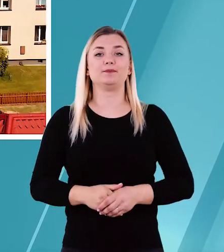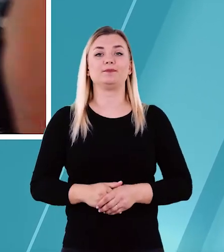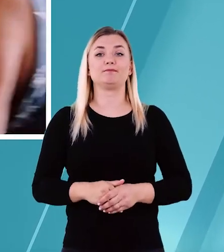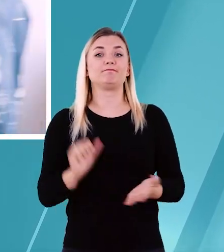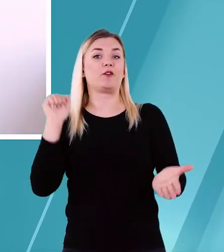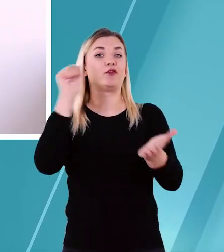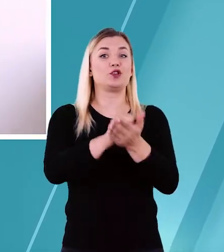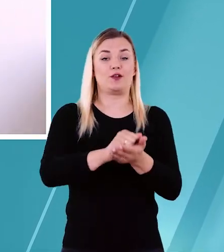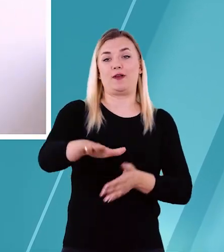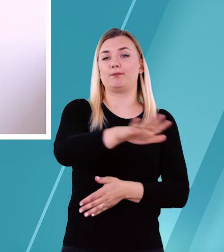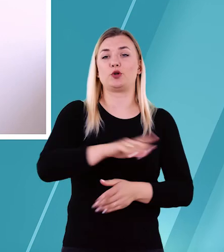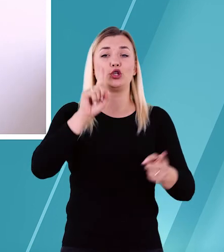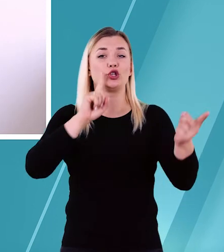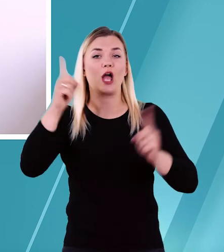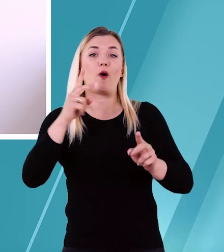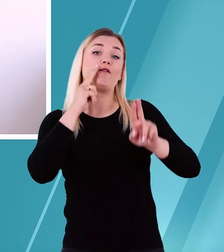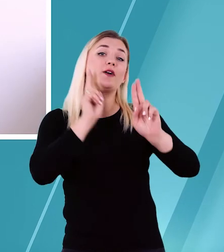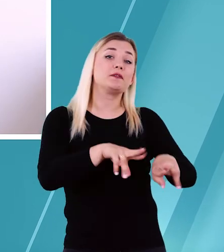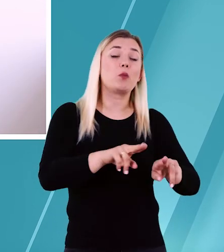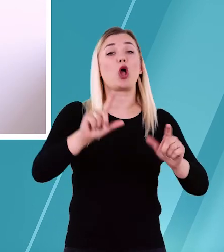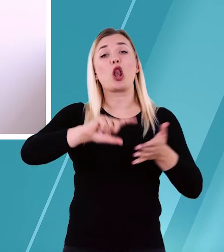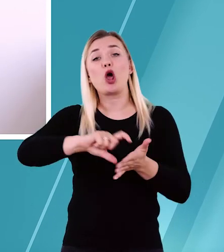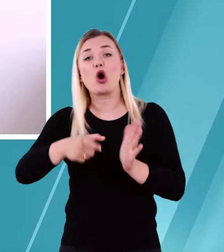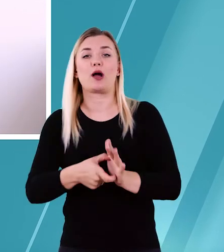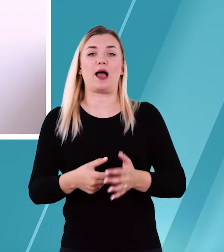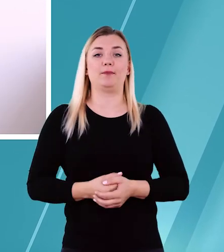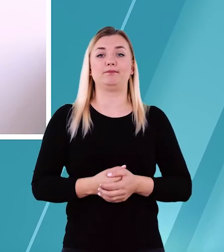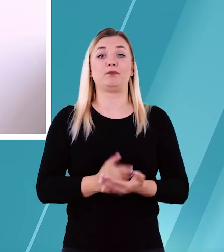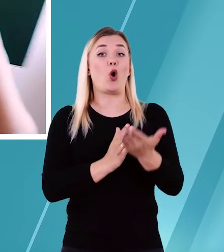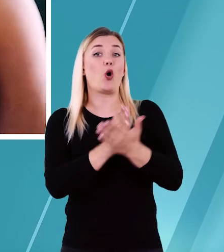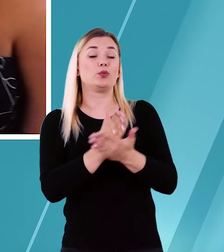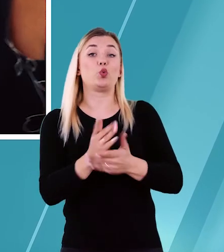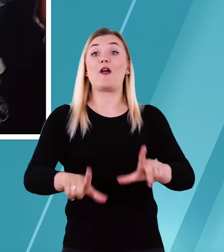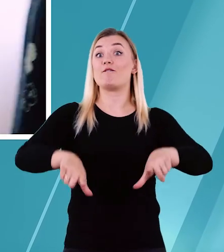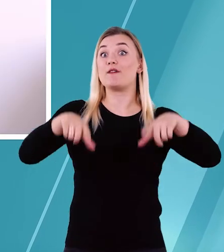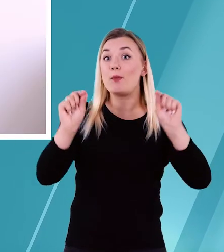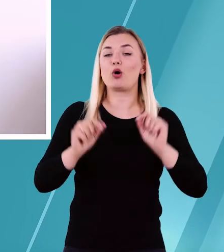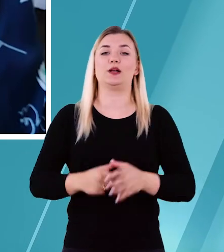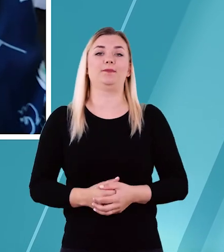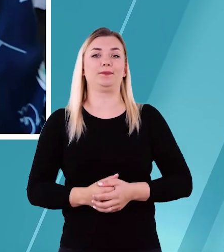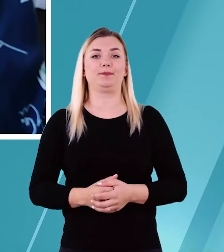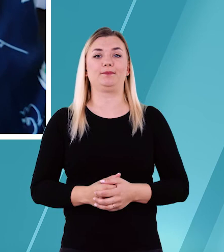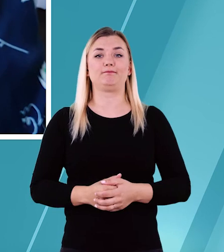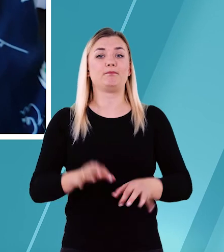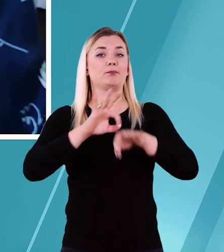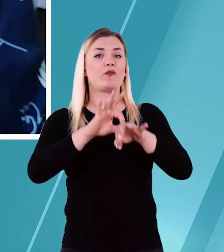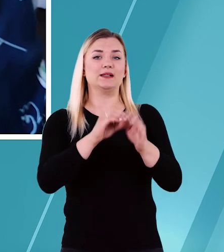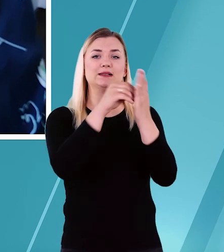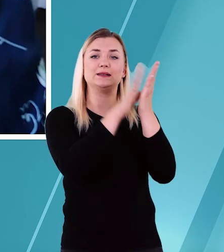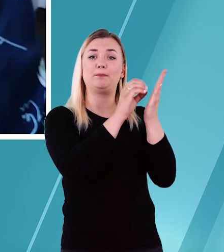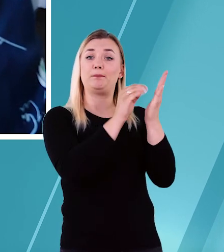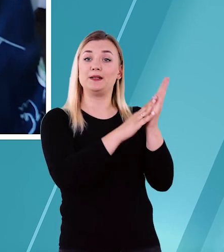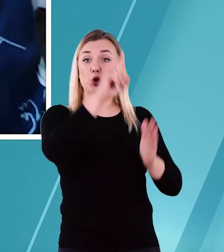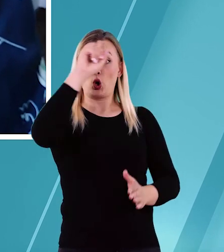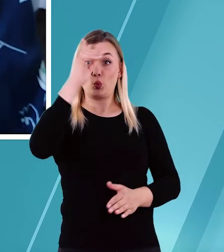wydzierżawia działki i wynajmuje lokale, obsługuje wybory, prowadzi spis